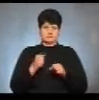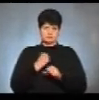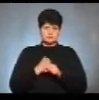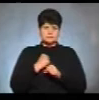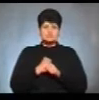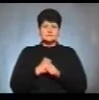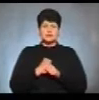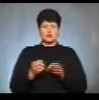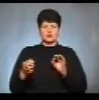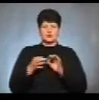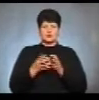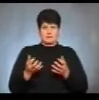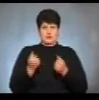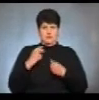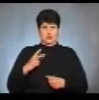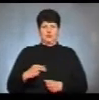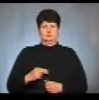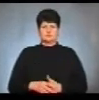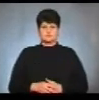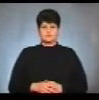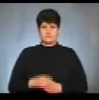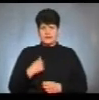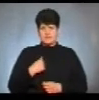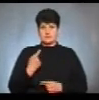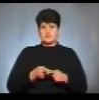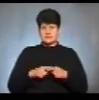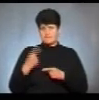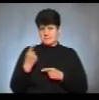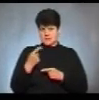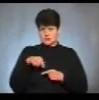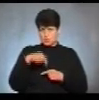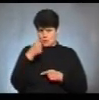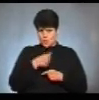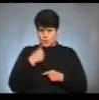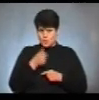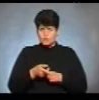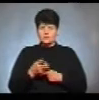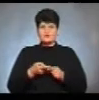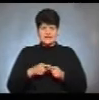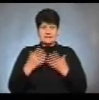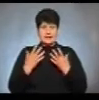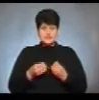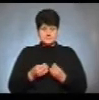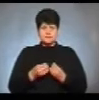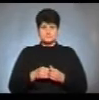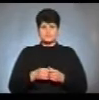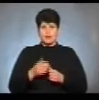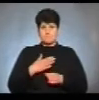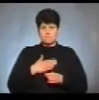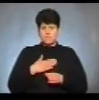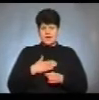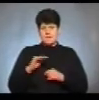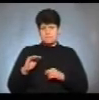долучився, щоб підтримати доньку. Для мене це вперше цього року, в цей день. Моя